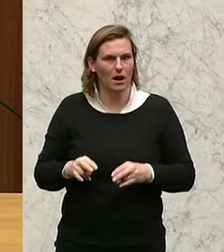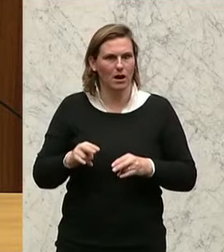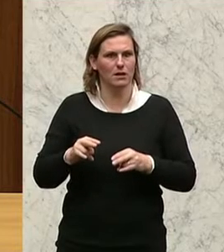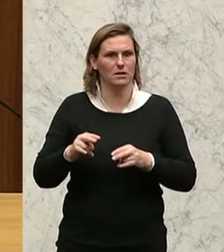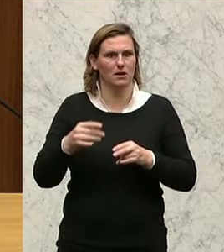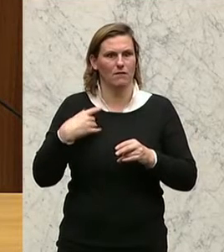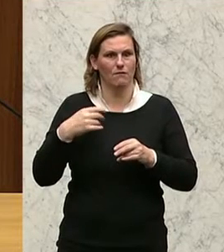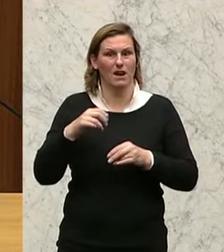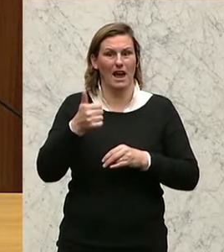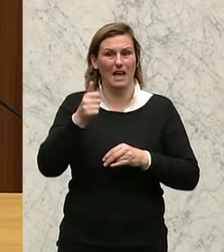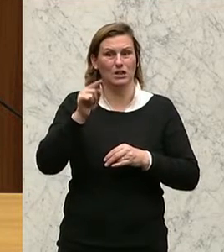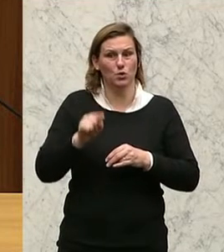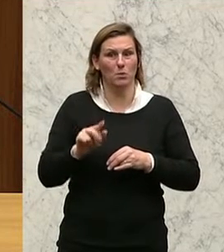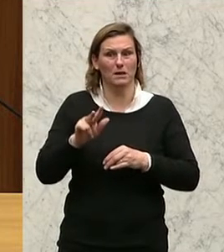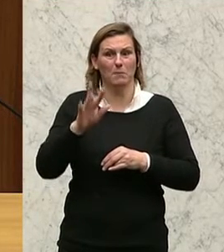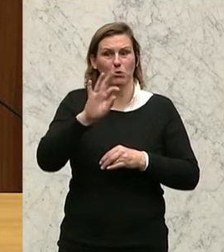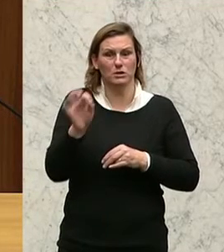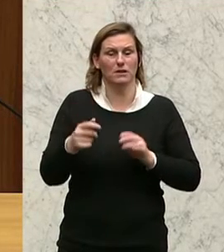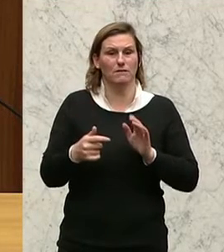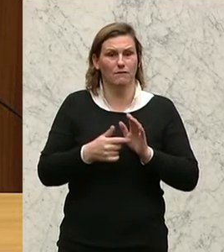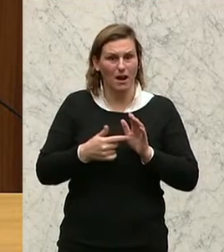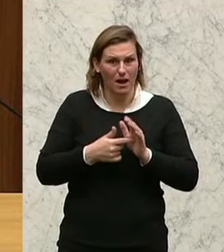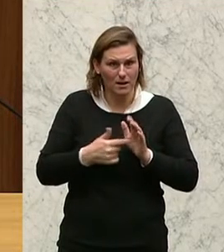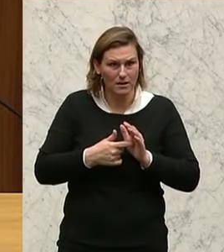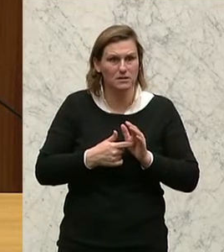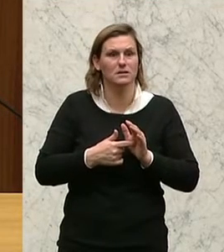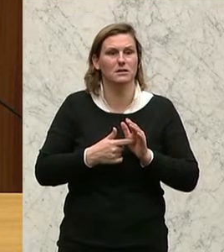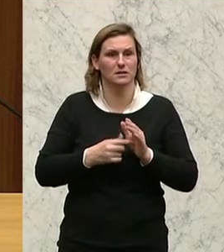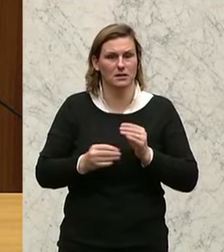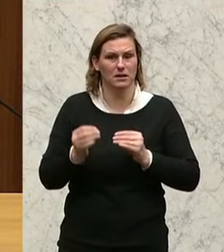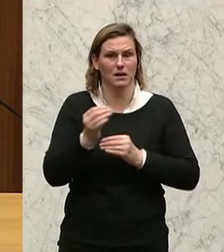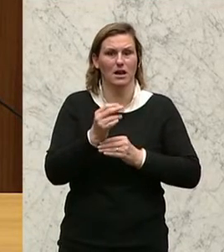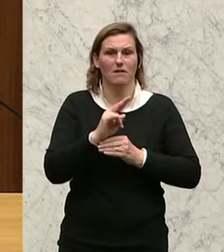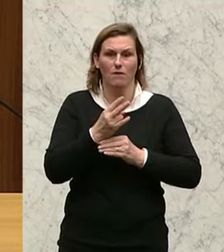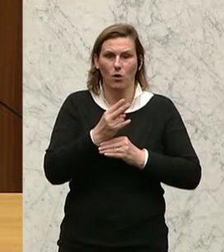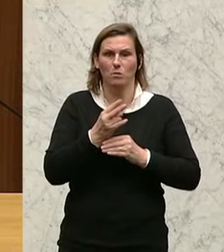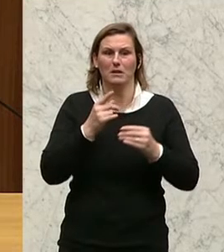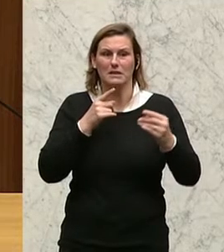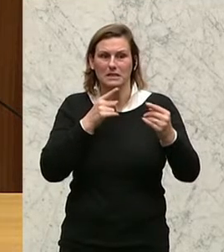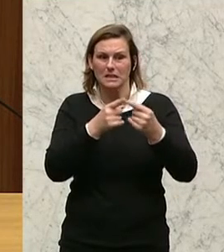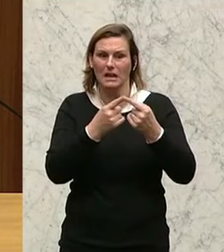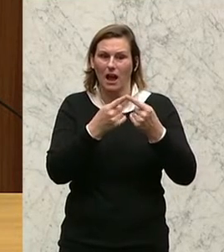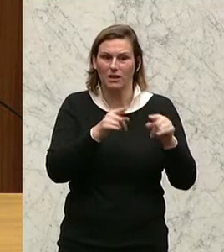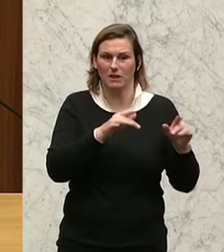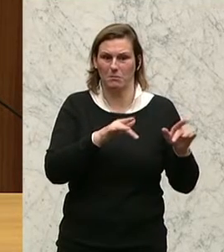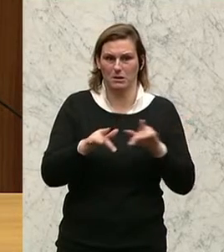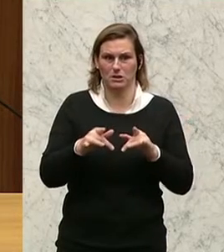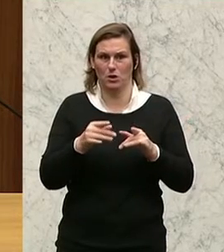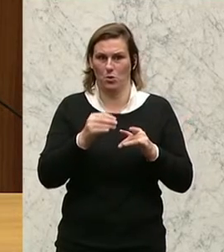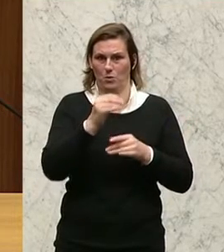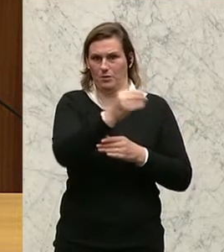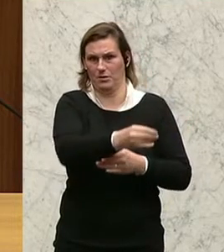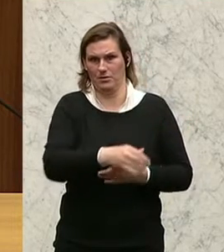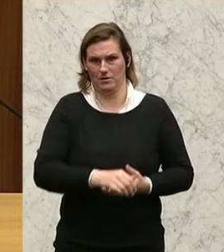,3 Prozent verlangt, weil der Warenkorb der Pensionisten ein anderer ist als die anderer Personen.